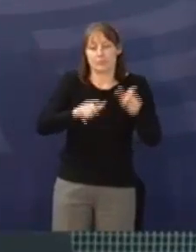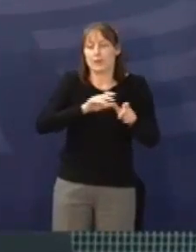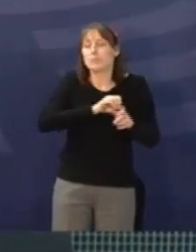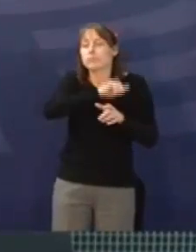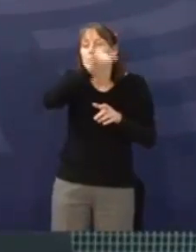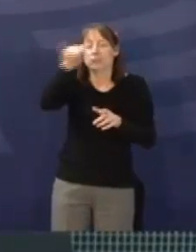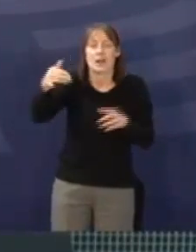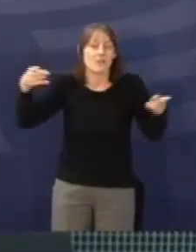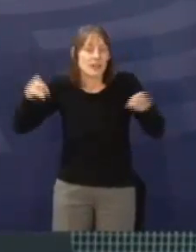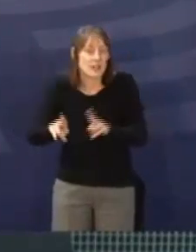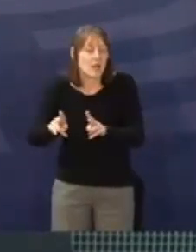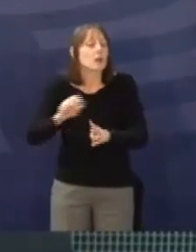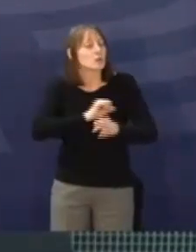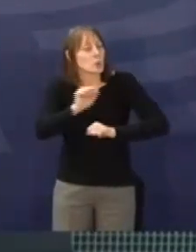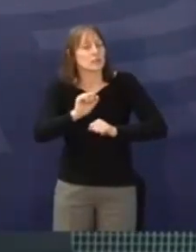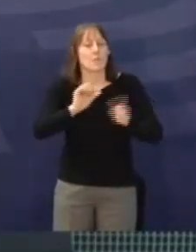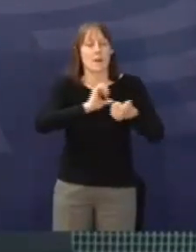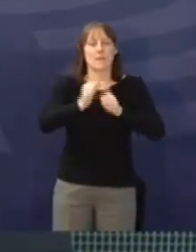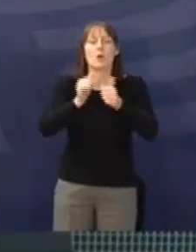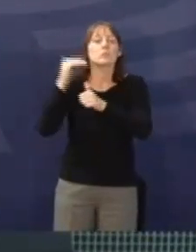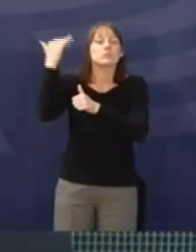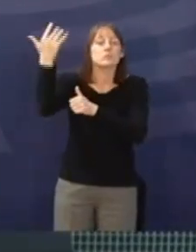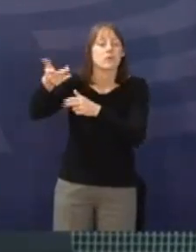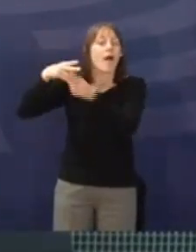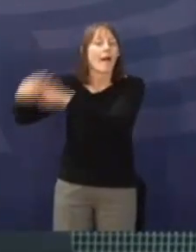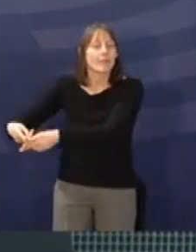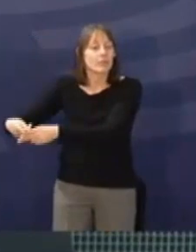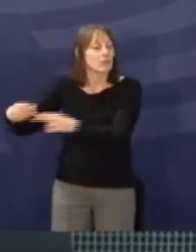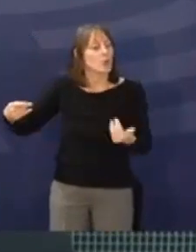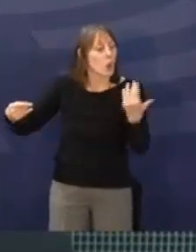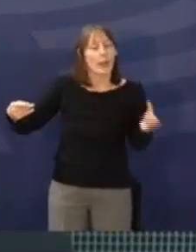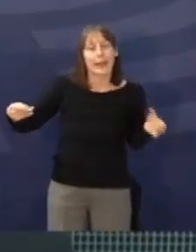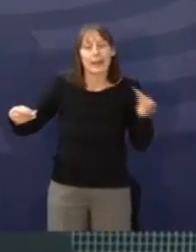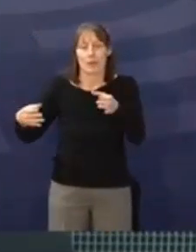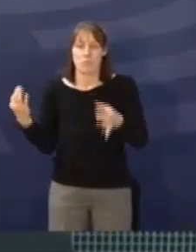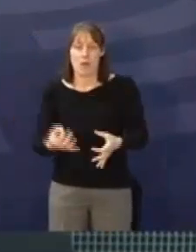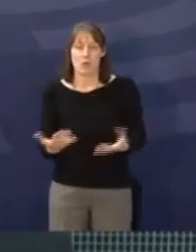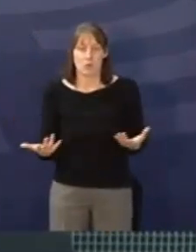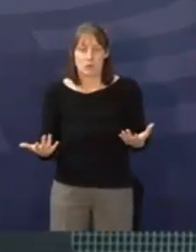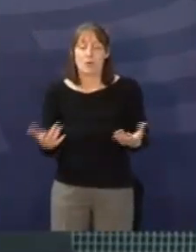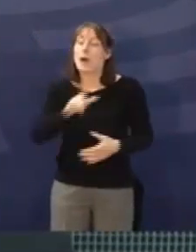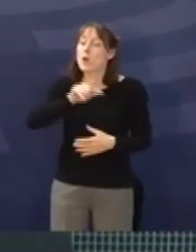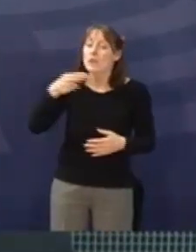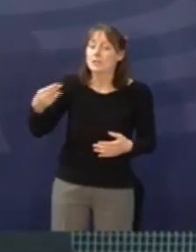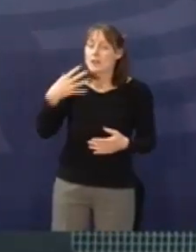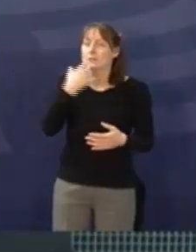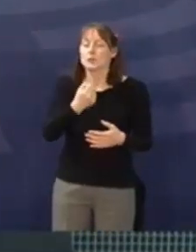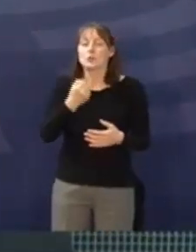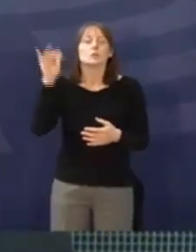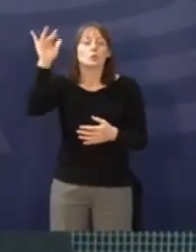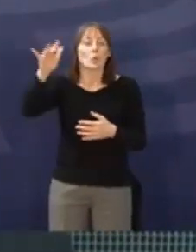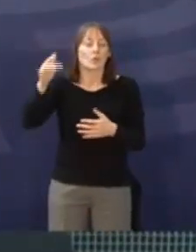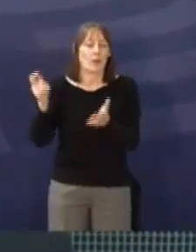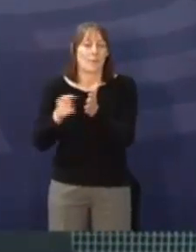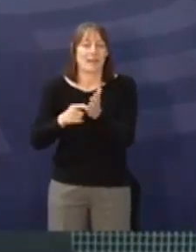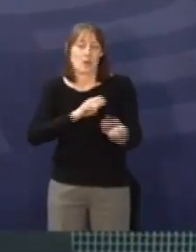Pilotinnen in Rente gehen und ersetzt werden müssen. Offenbar geht es der Lufthansa aber darum, dauerhaft die Bedingungen zu ändern. Es